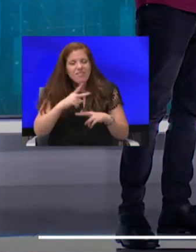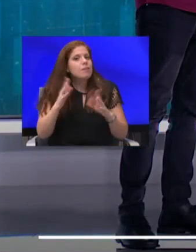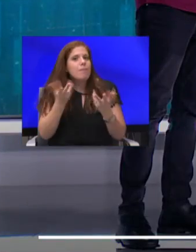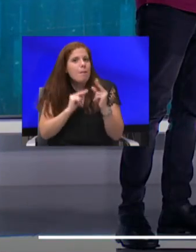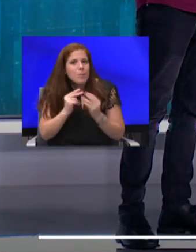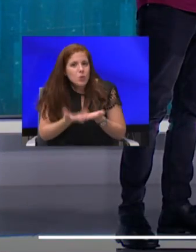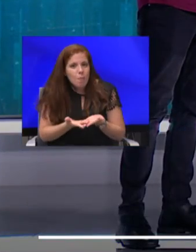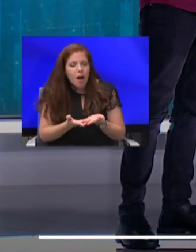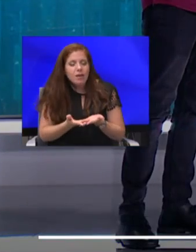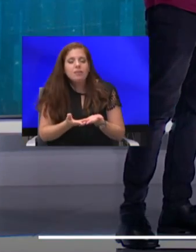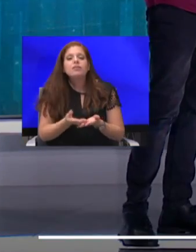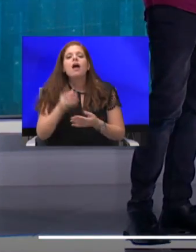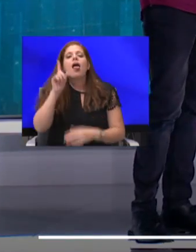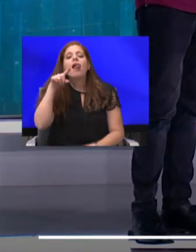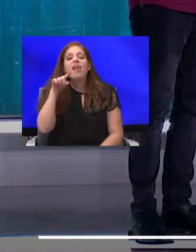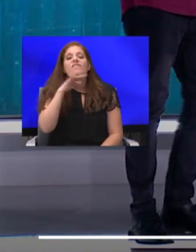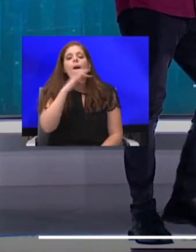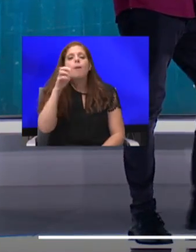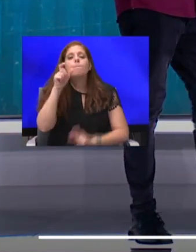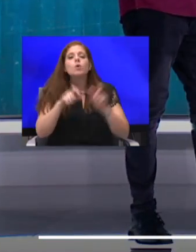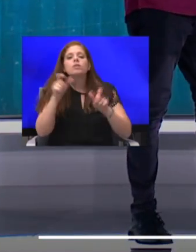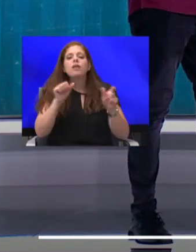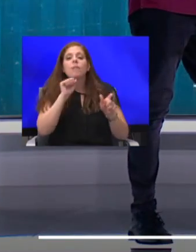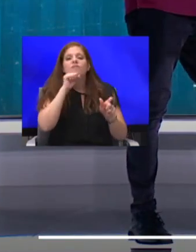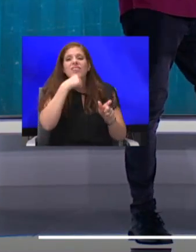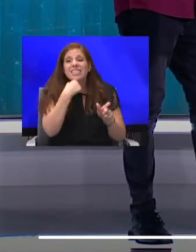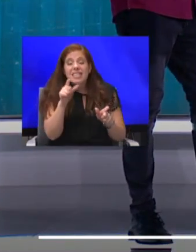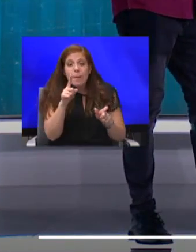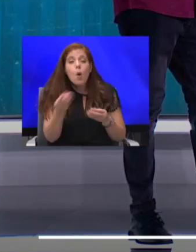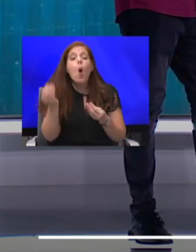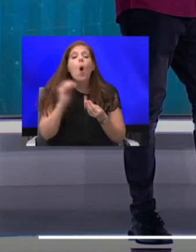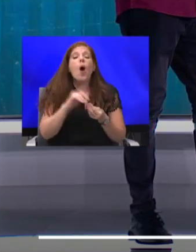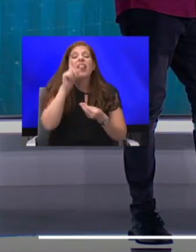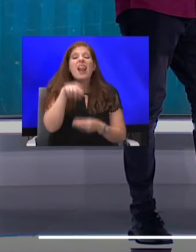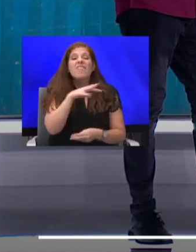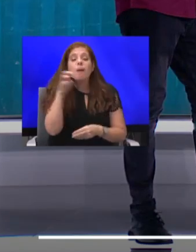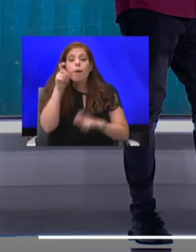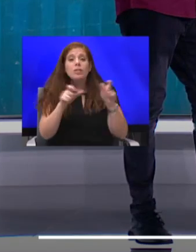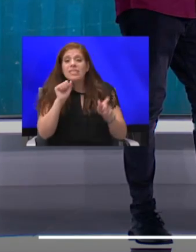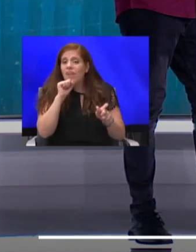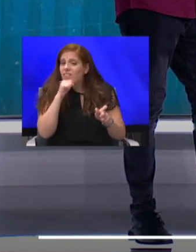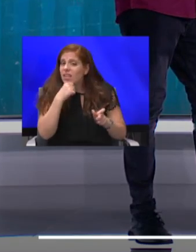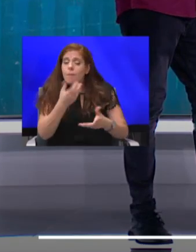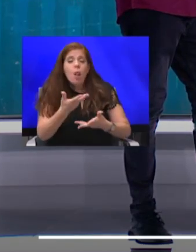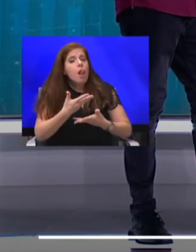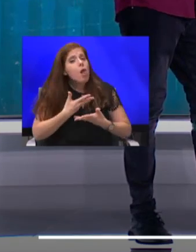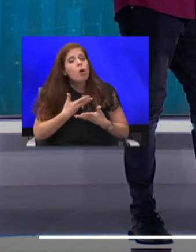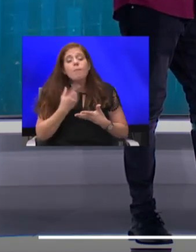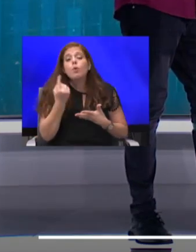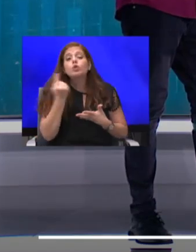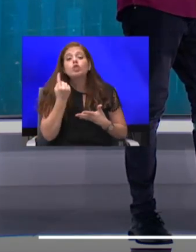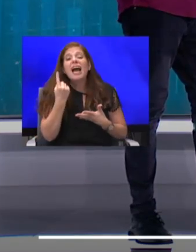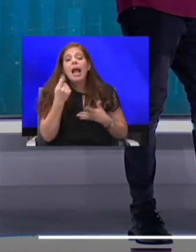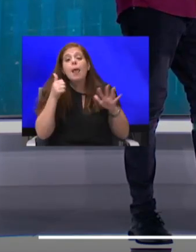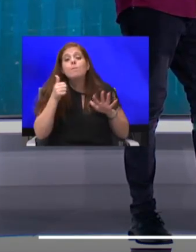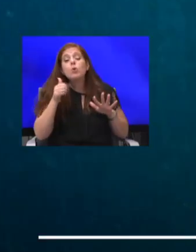,400 אזרחים ותיקים, שאול. עוד 1,400 אזרחים ותיקים לא קיבלו שקל מיוני, אפילו מיולי. אחרי שכבר